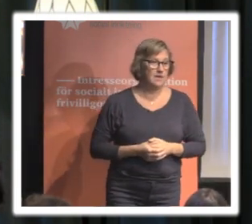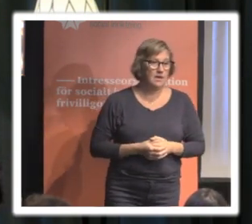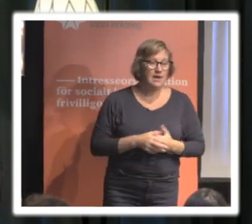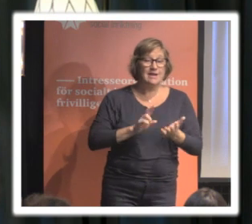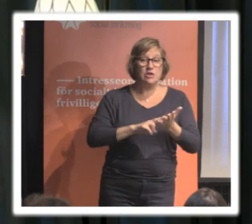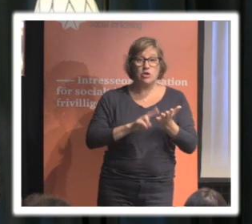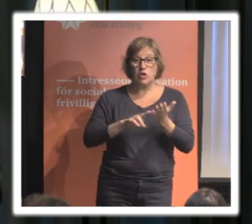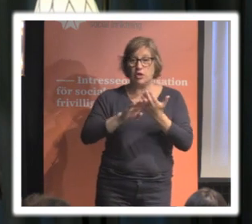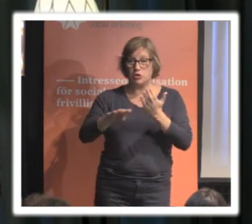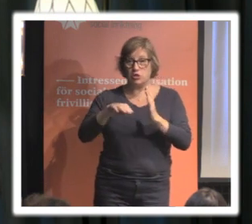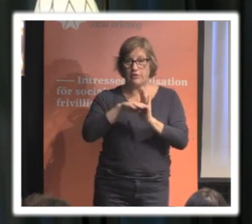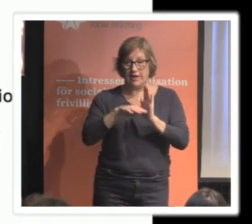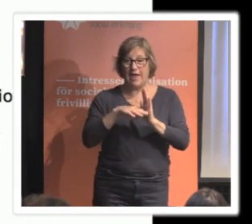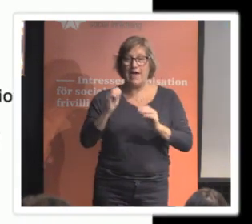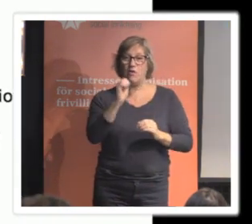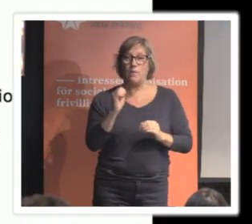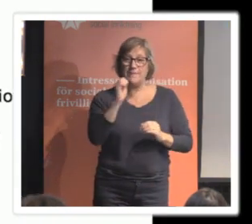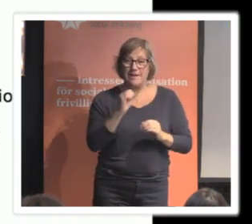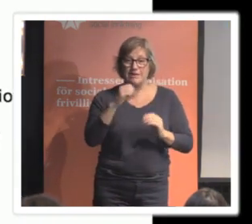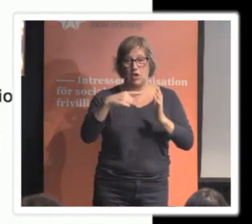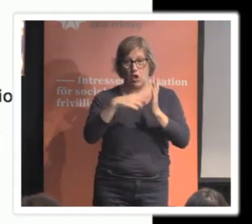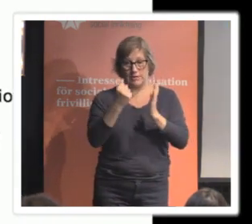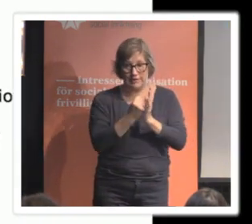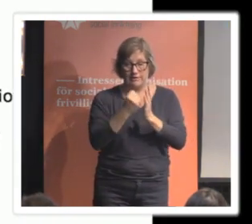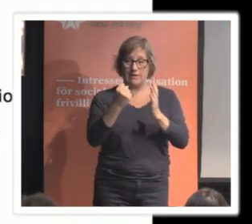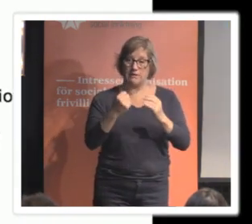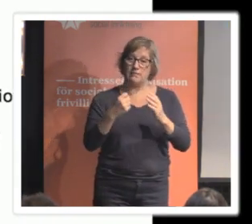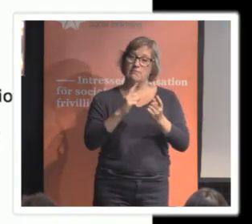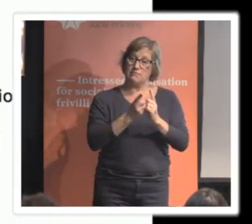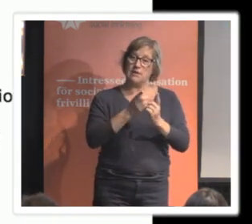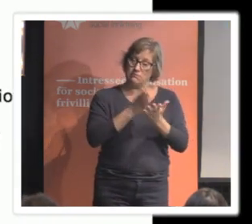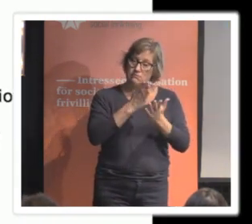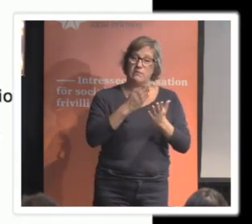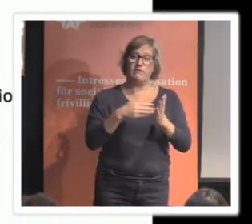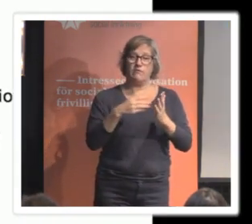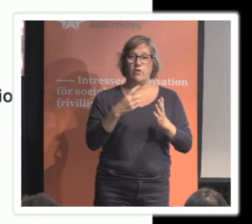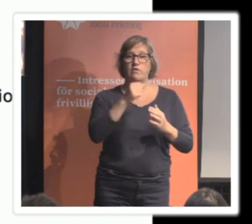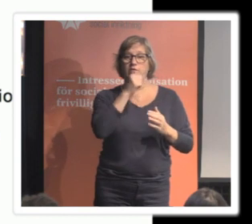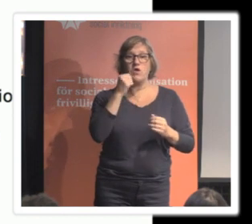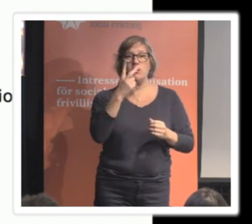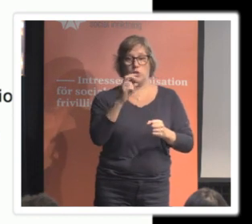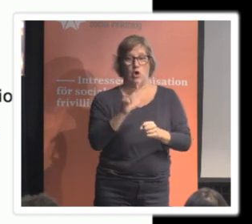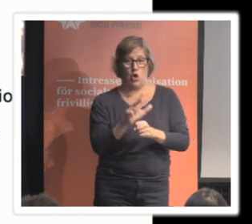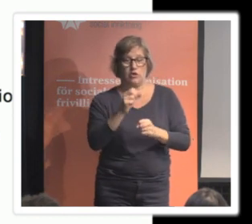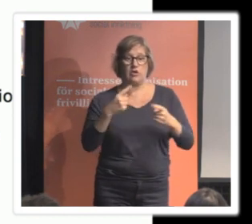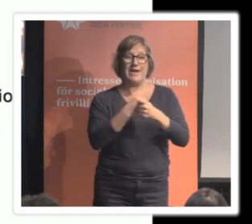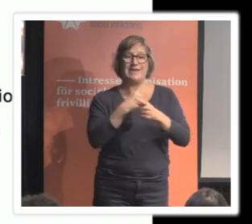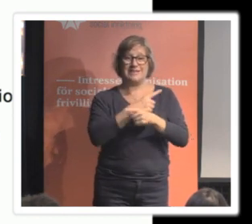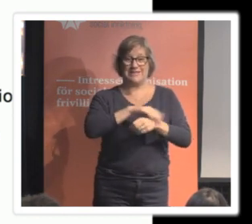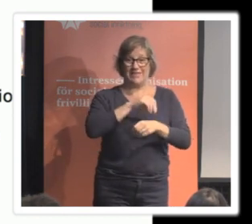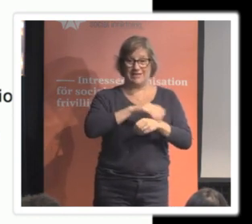Dataskyddsförordningen är en europeisk lagstiftning som träder i kraft under våren 2018. Den kommer att ersätta den svenska